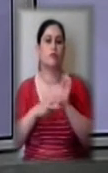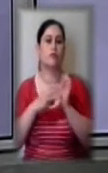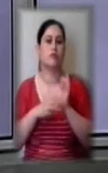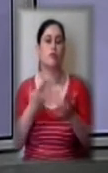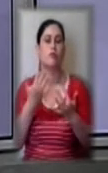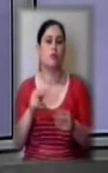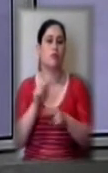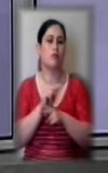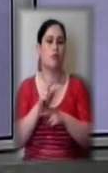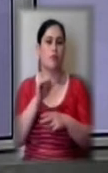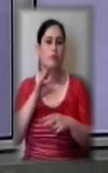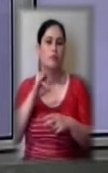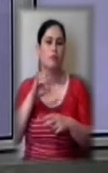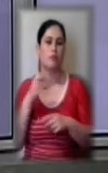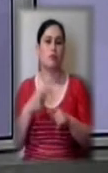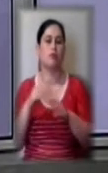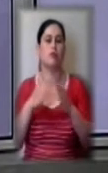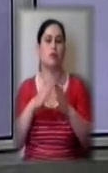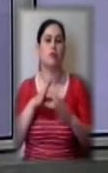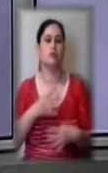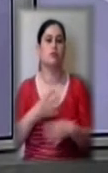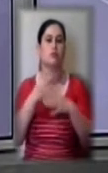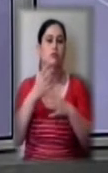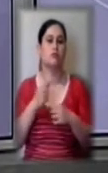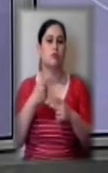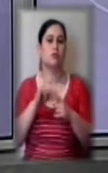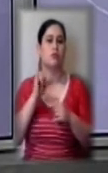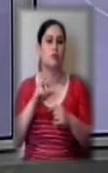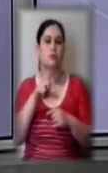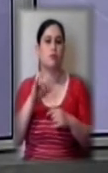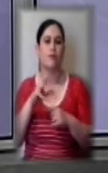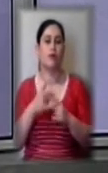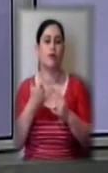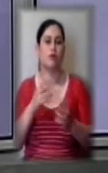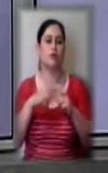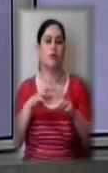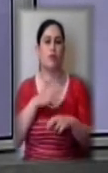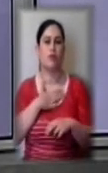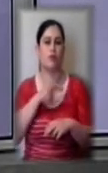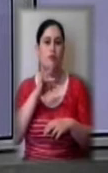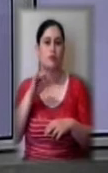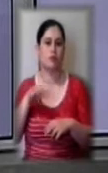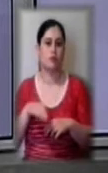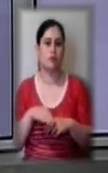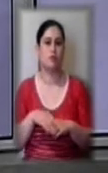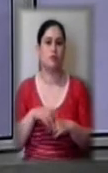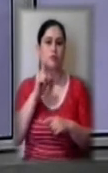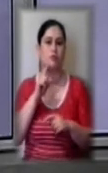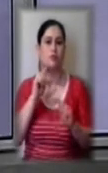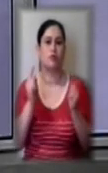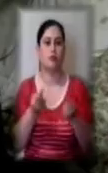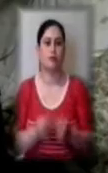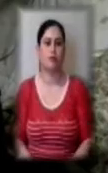ремонту. Будинок був зведений за гнучкою схемою. У ситуації розбирались кореспонденти Суспільного. Зараз про це коротко.